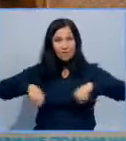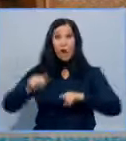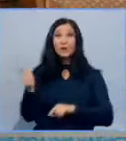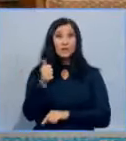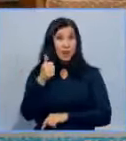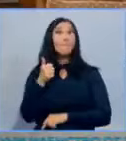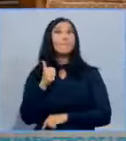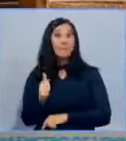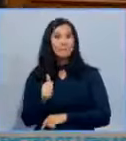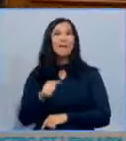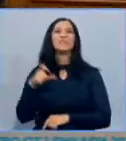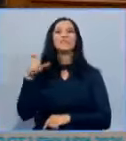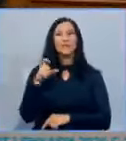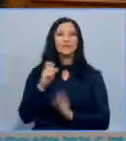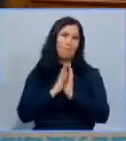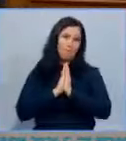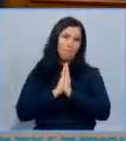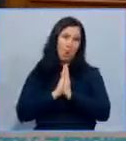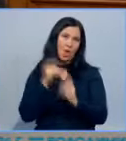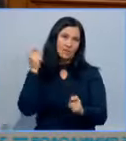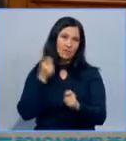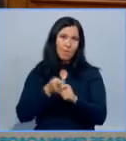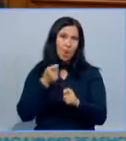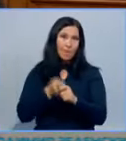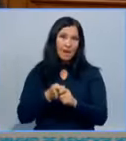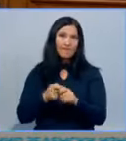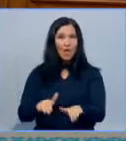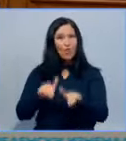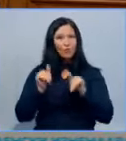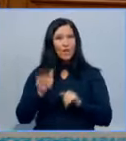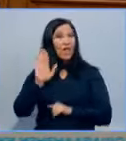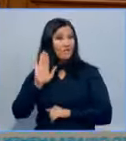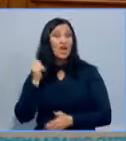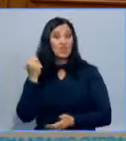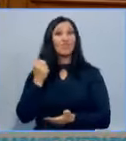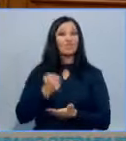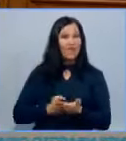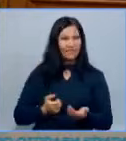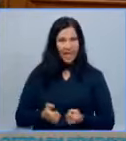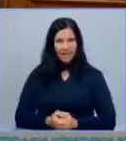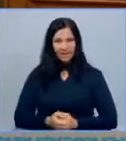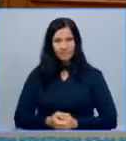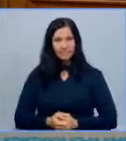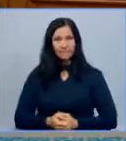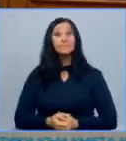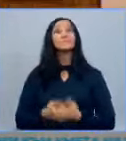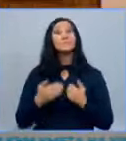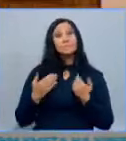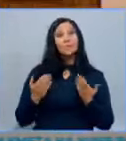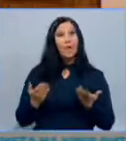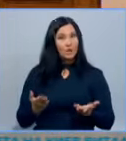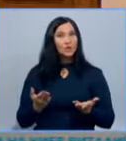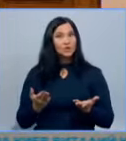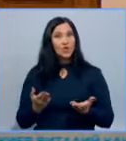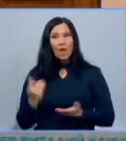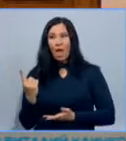БСП и самия Свиленски. Моля да си поправите и да отегрите вашите твърдения, че